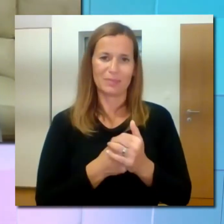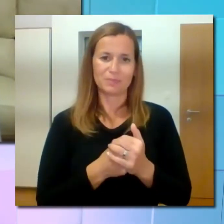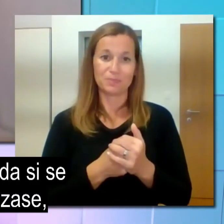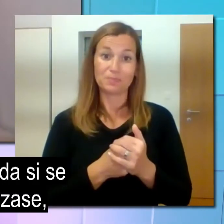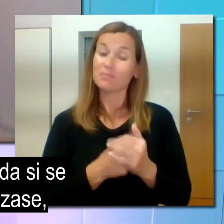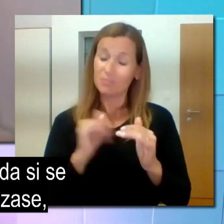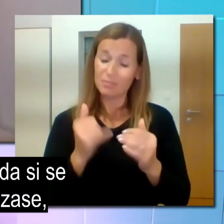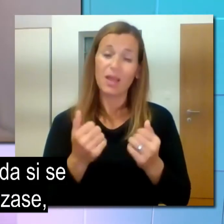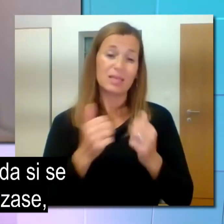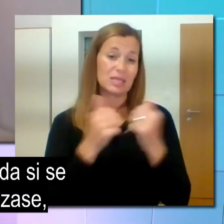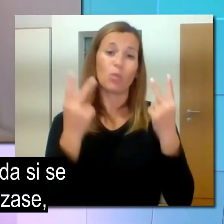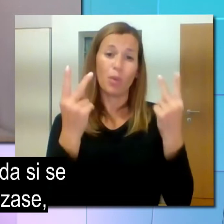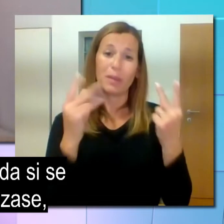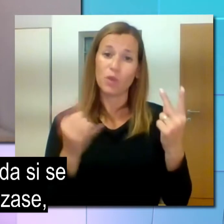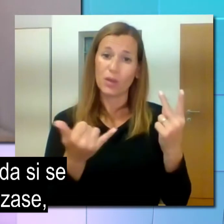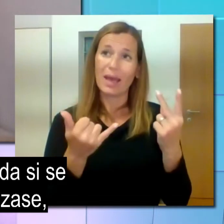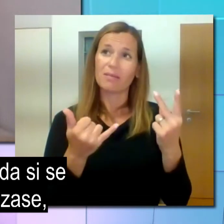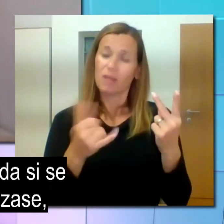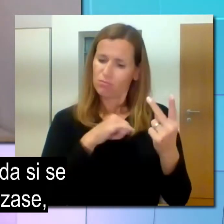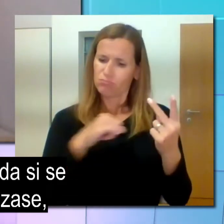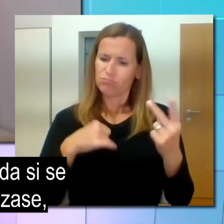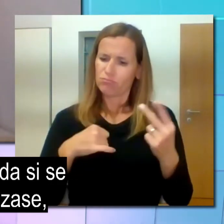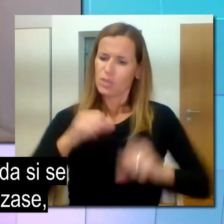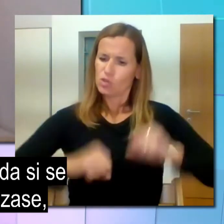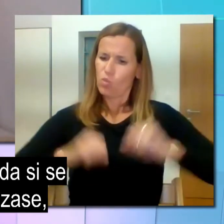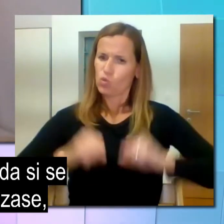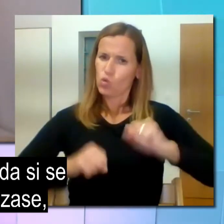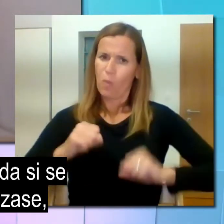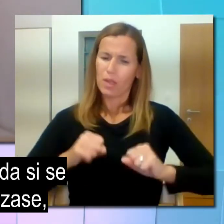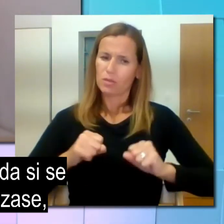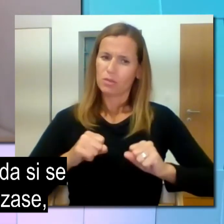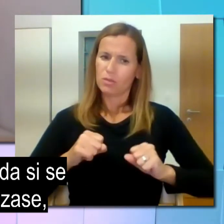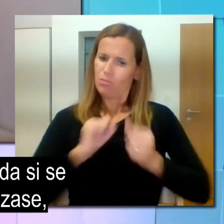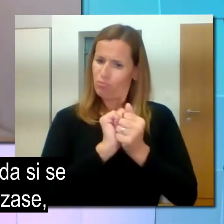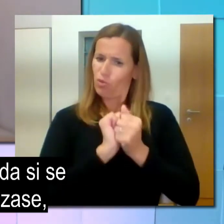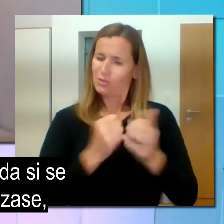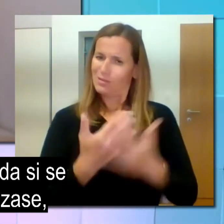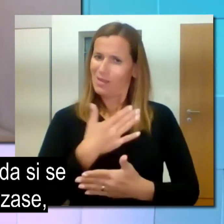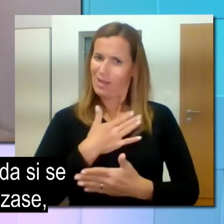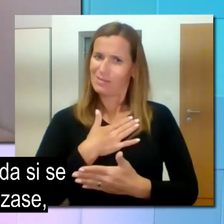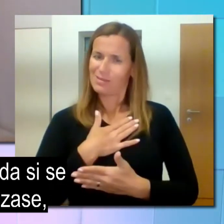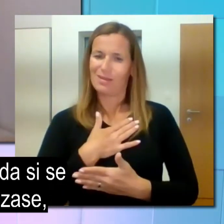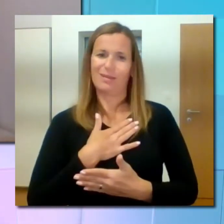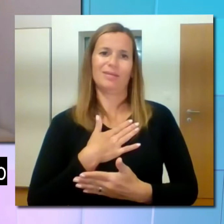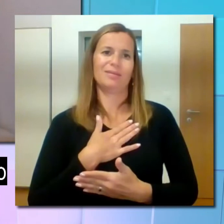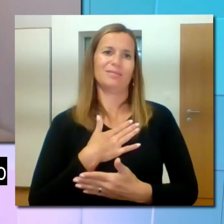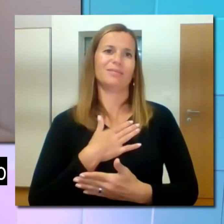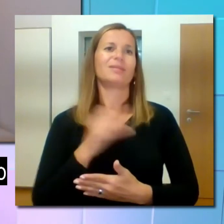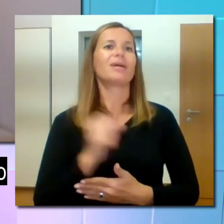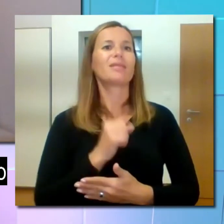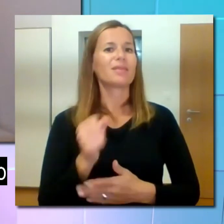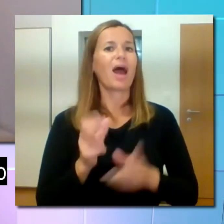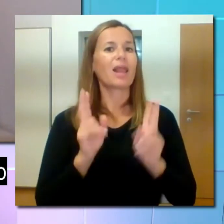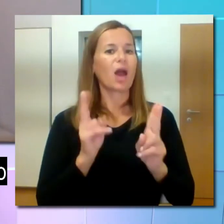Ja, predvsem je pomembno to, da si sposoben potem se nekako, reka, postaviti za se, da